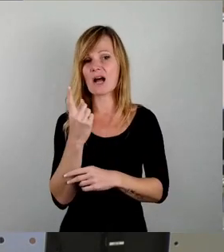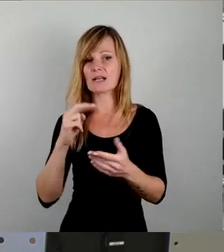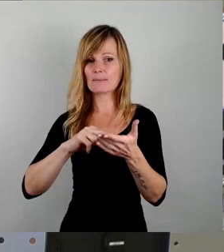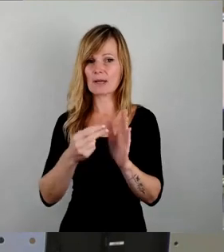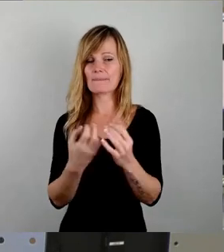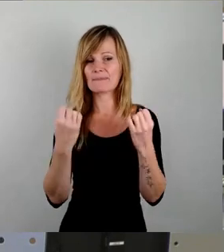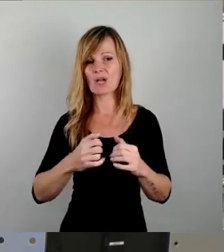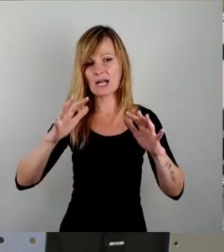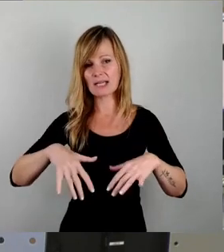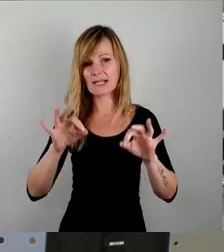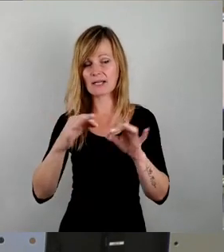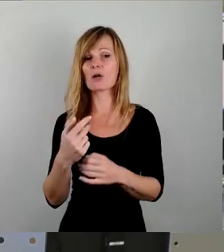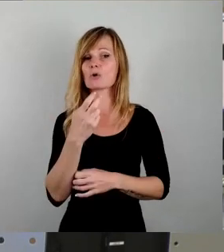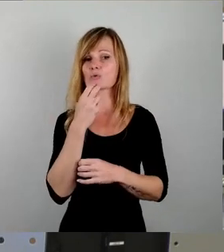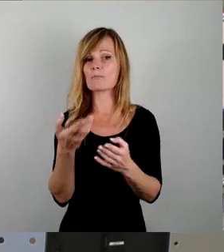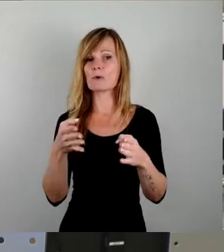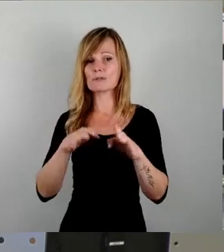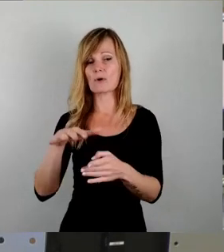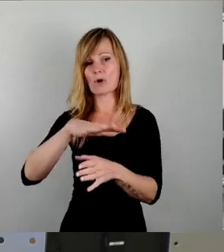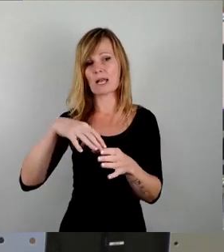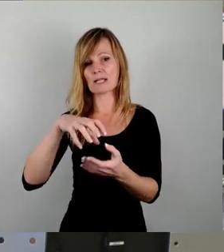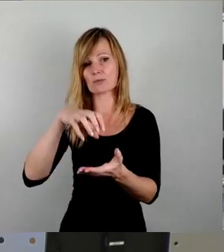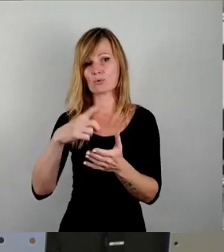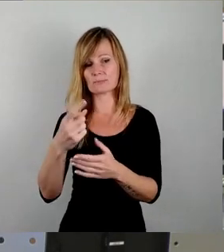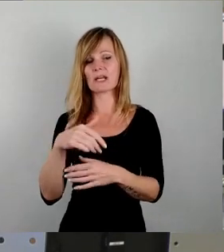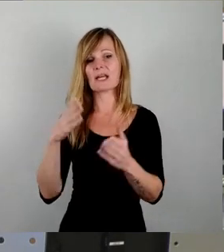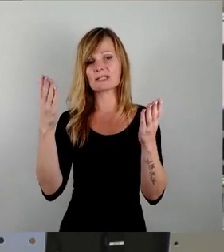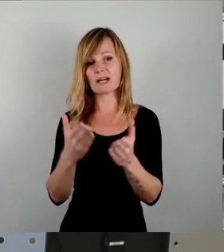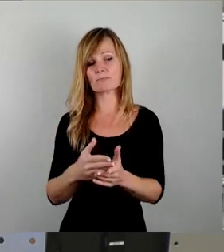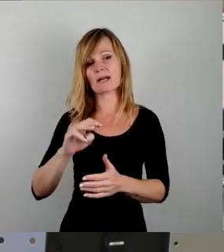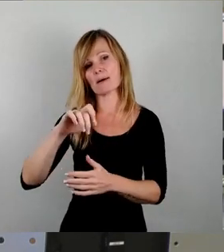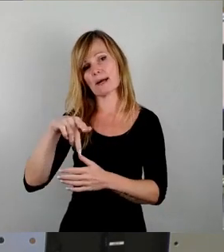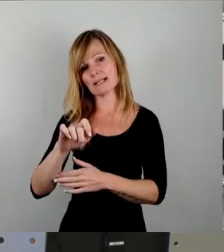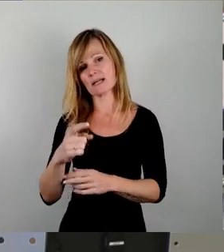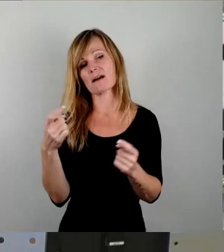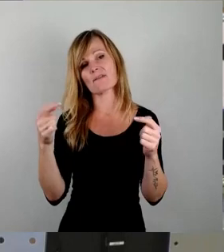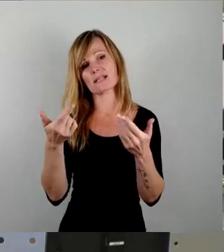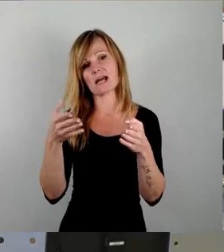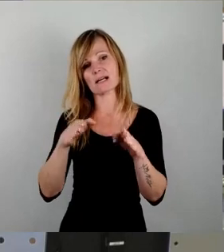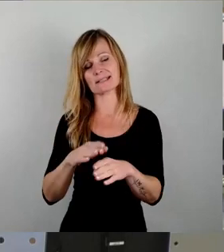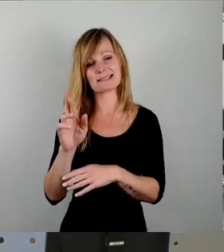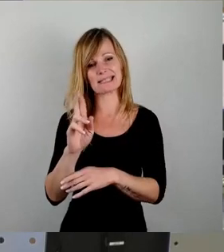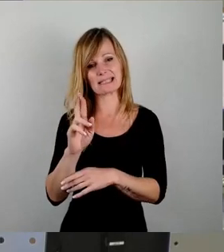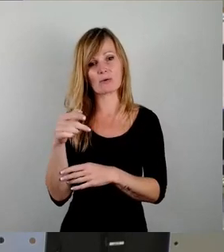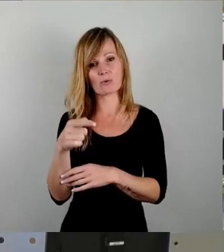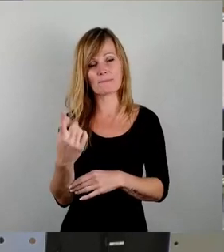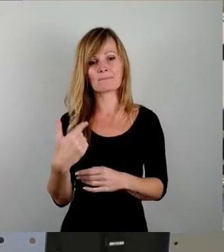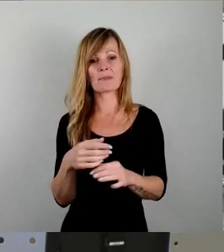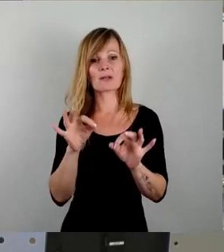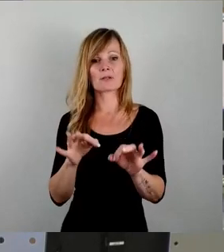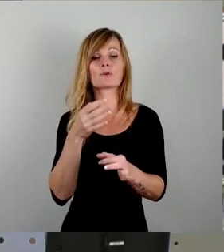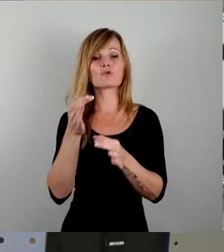Stromausfall in der Landeshauptstadt Dresdenthal-Sperre, Malta, Versagensrisiko, Verlegung der speziellen Führungseinrichtungen,